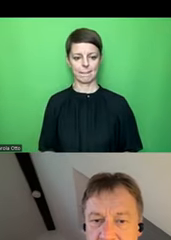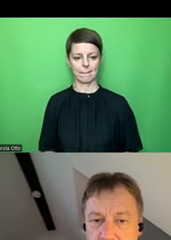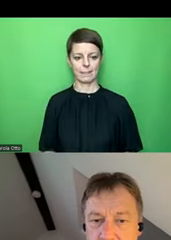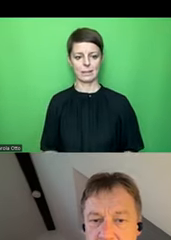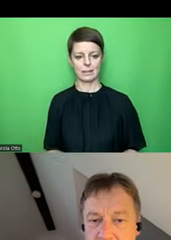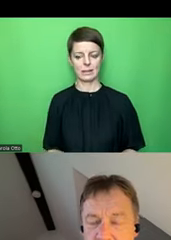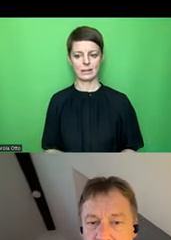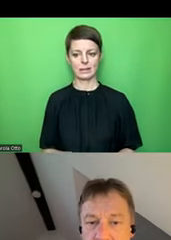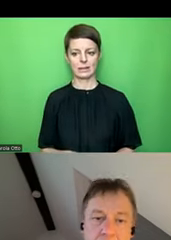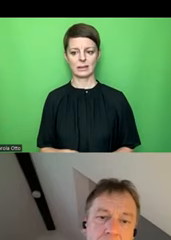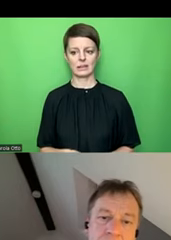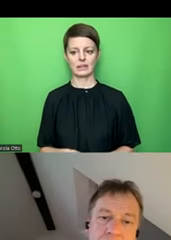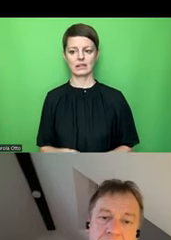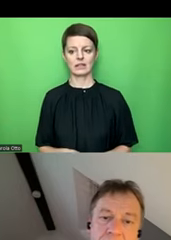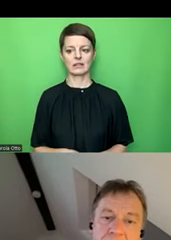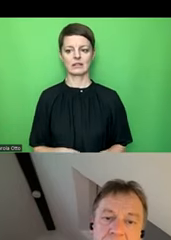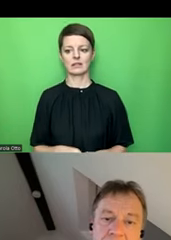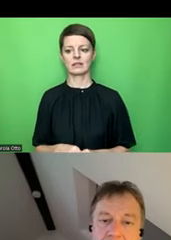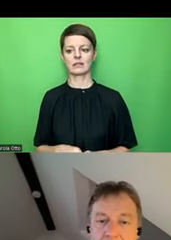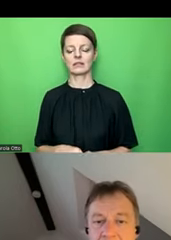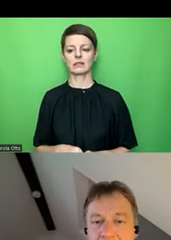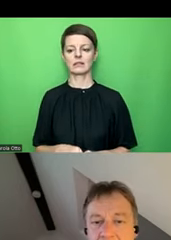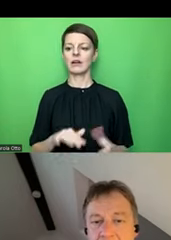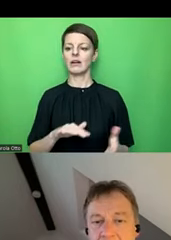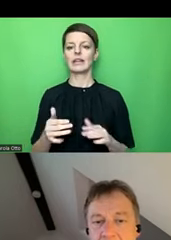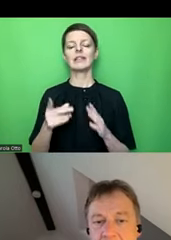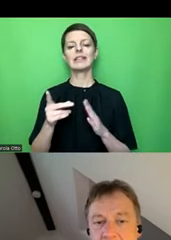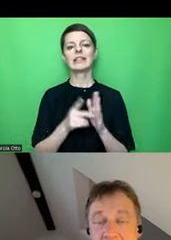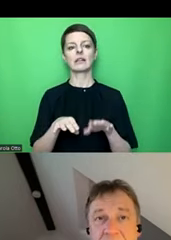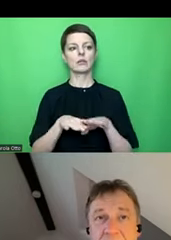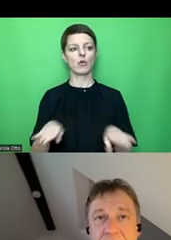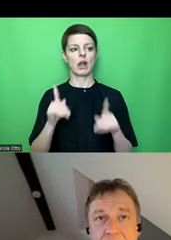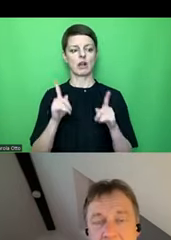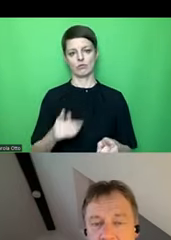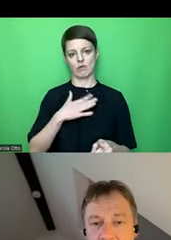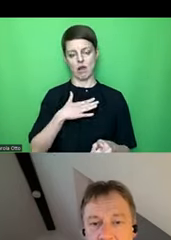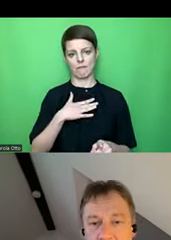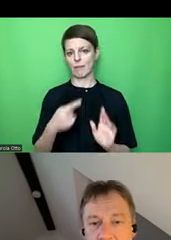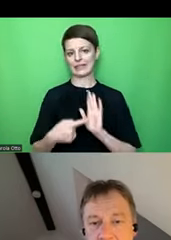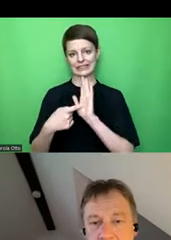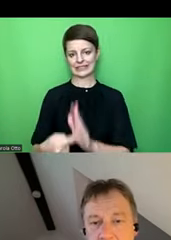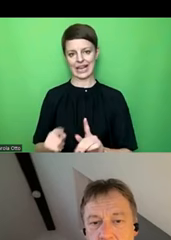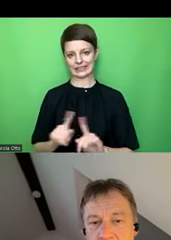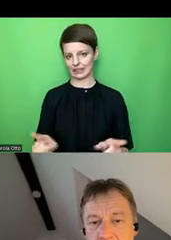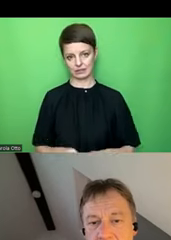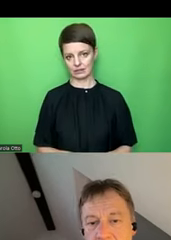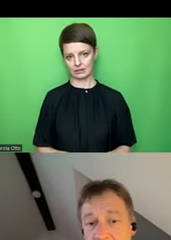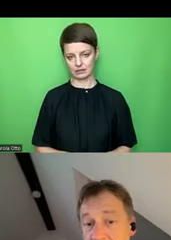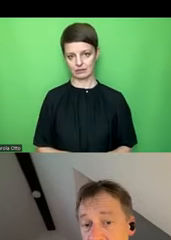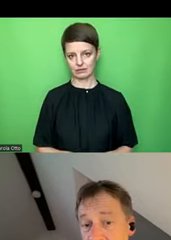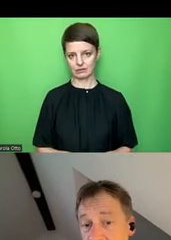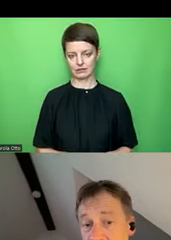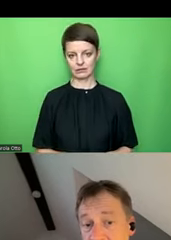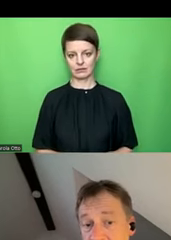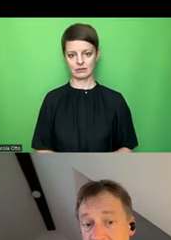Das würde man wahrscheinlich machen, um irgendwelche Datengrundlagen zu haben, die man aber nicht zeigt, und dann ist die